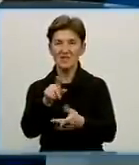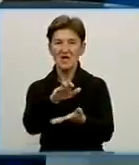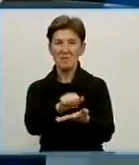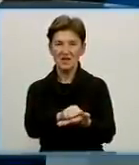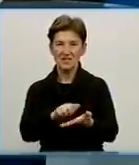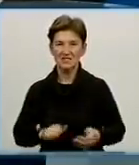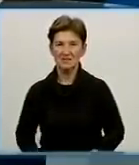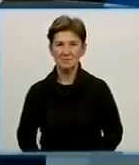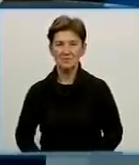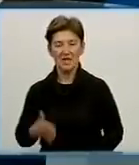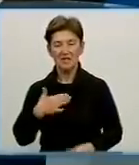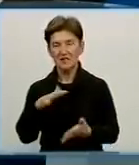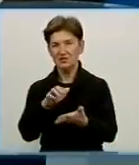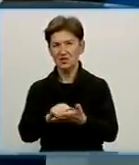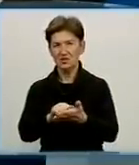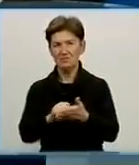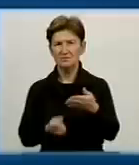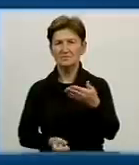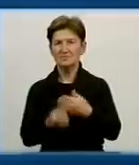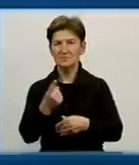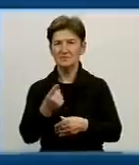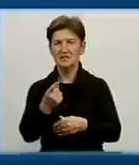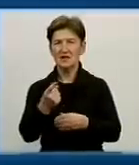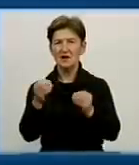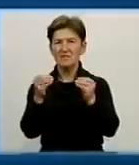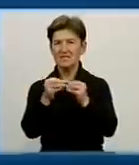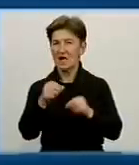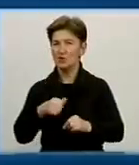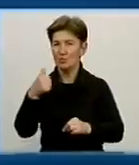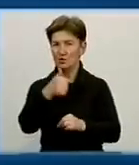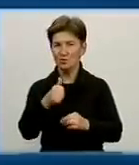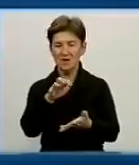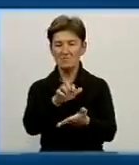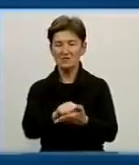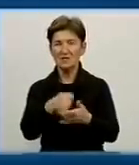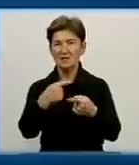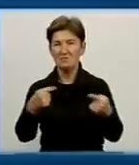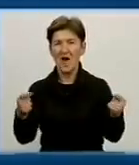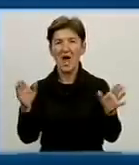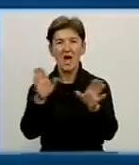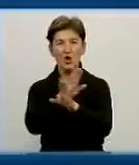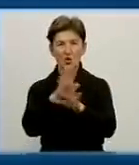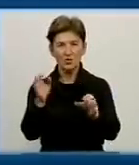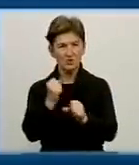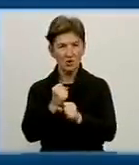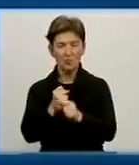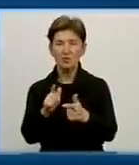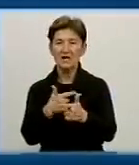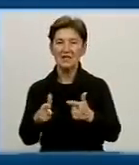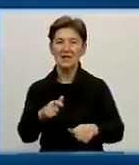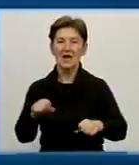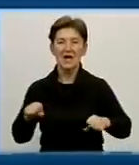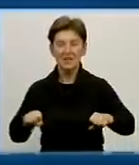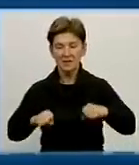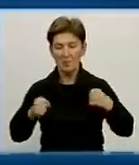Наш центр виник в 2010 році. Ми займаємося різноманітною екологічною роботою, але намагаємося, щоб ця